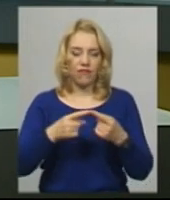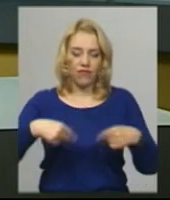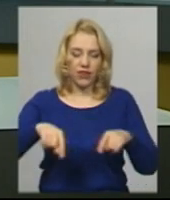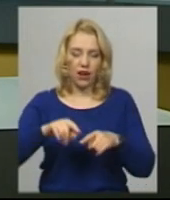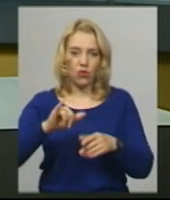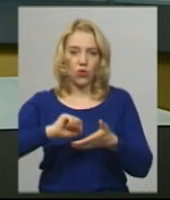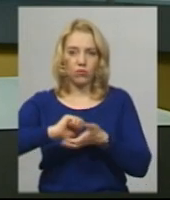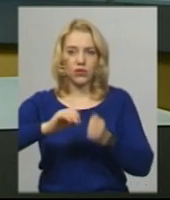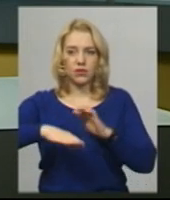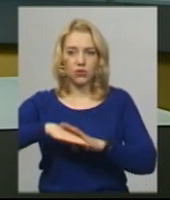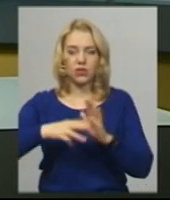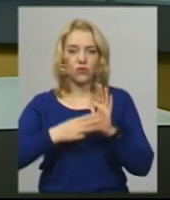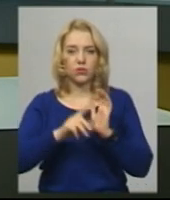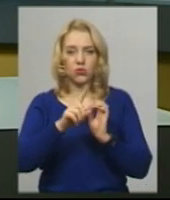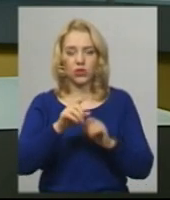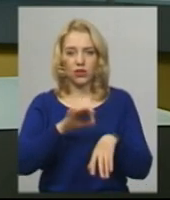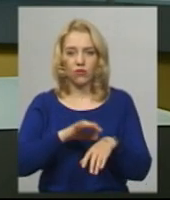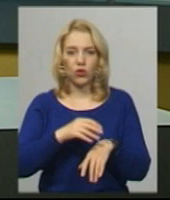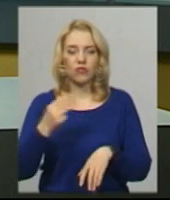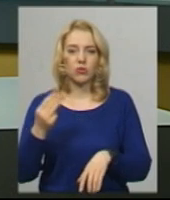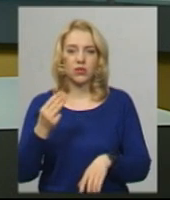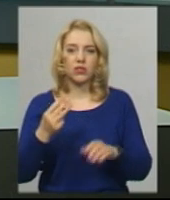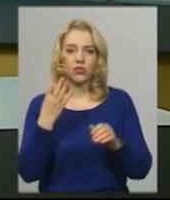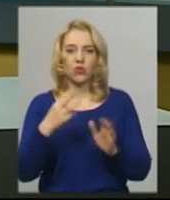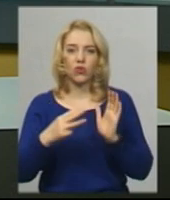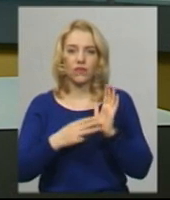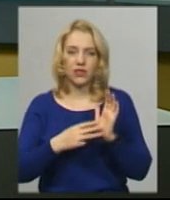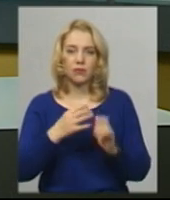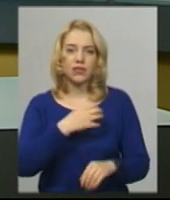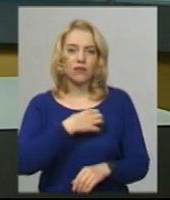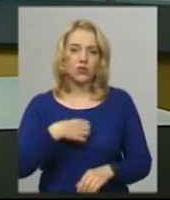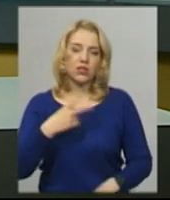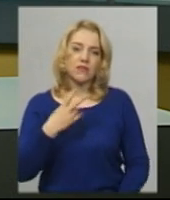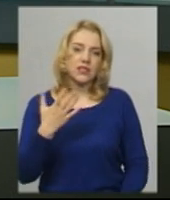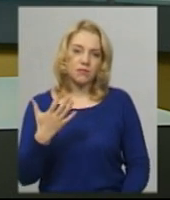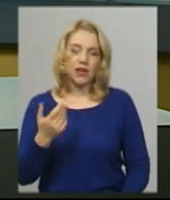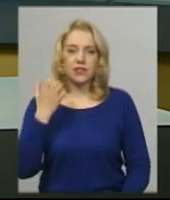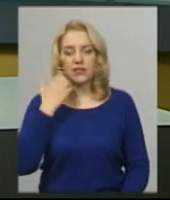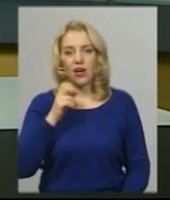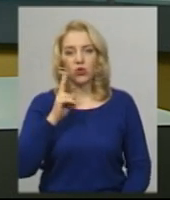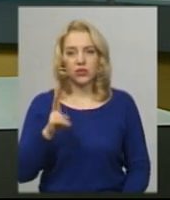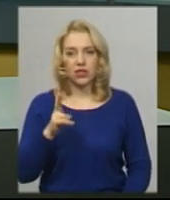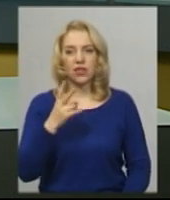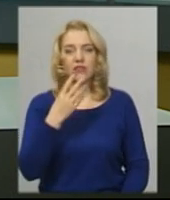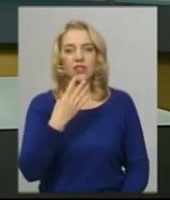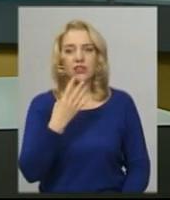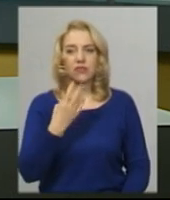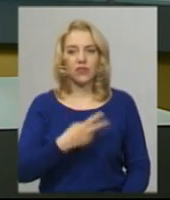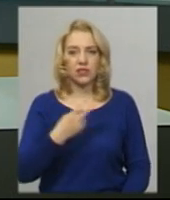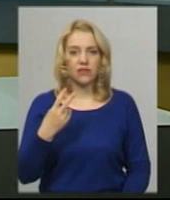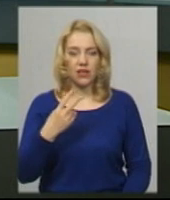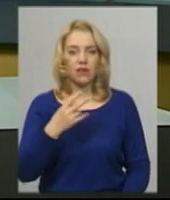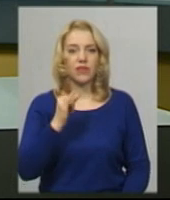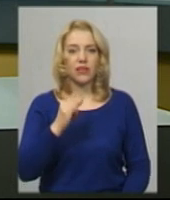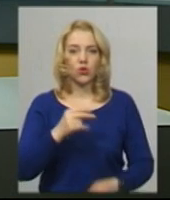51 хворих. Шепетівська – 48, Славутська – 25, Староконстантинівська – 22, Дунаєвецька –